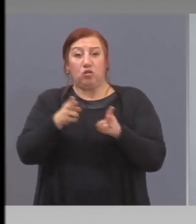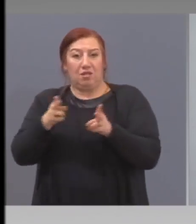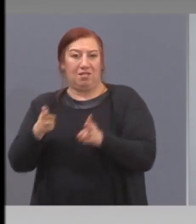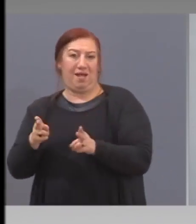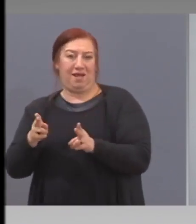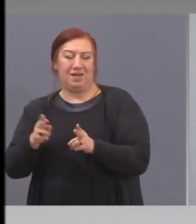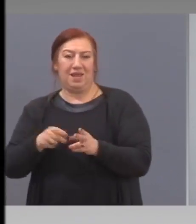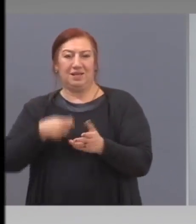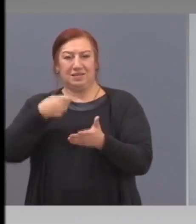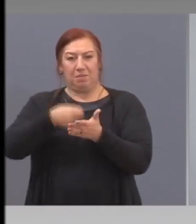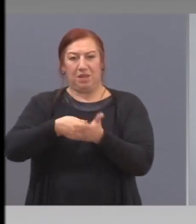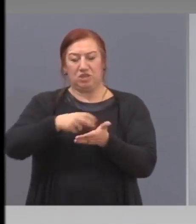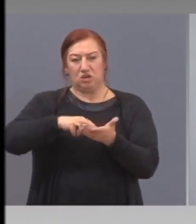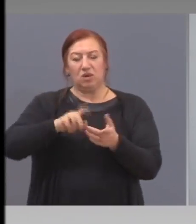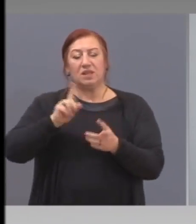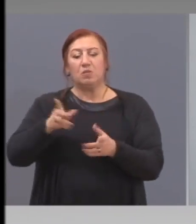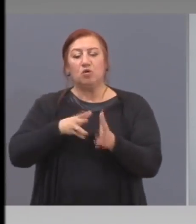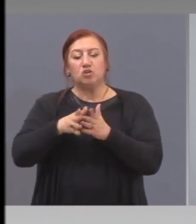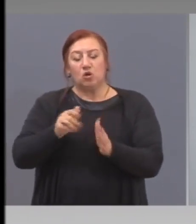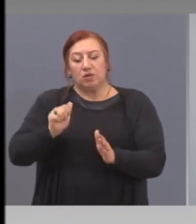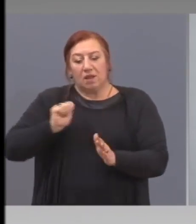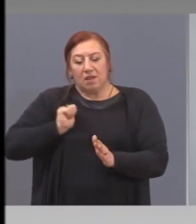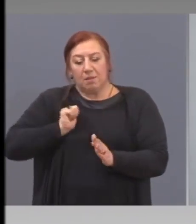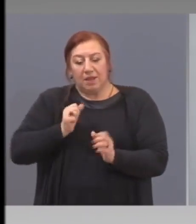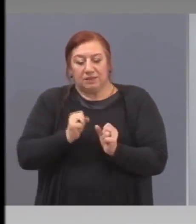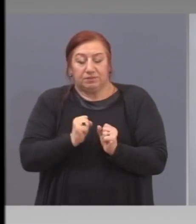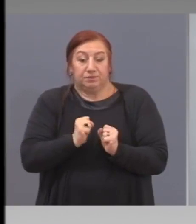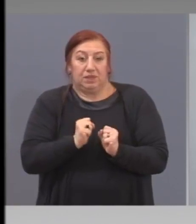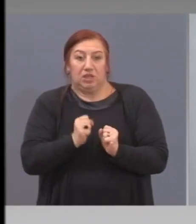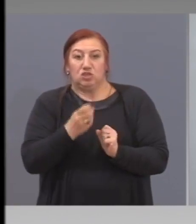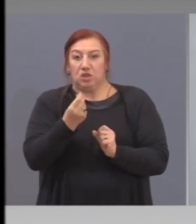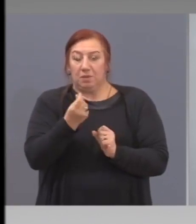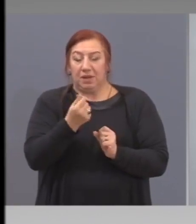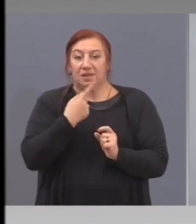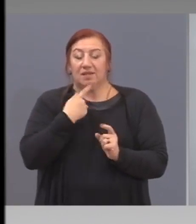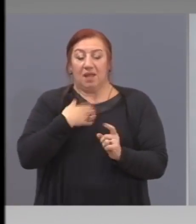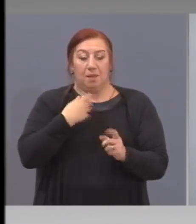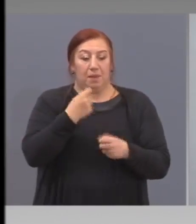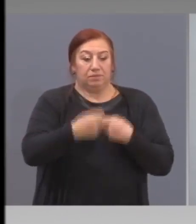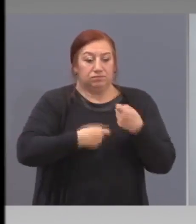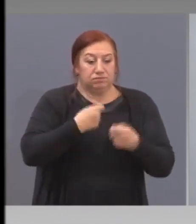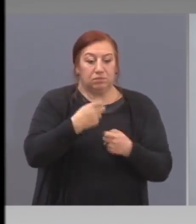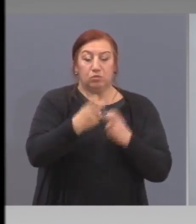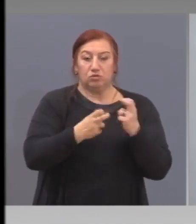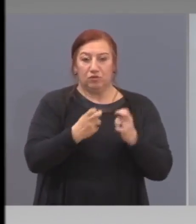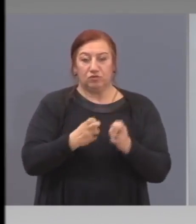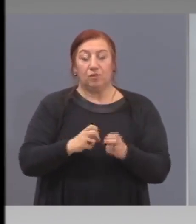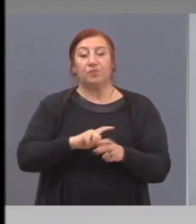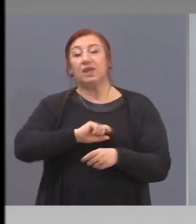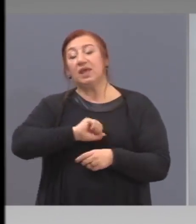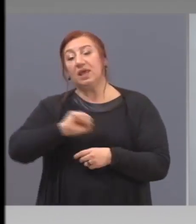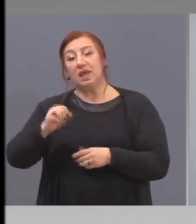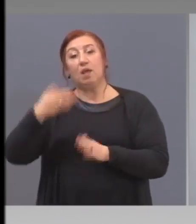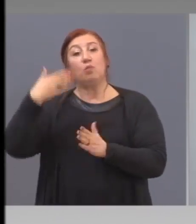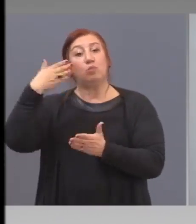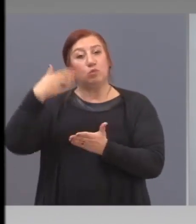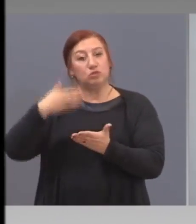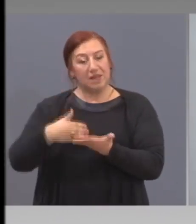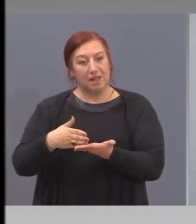За да останат в хората до тогава и в бизнес. И последното утре на Министерски съвет